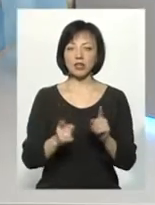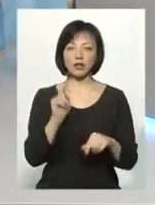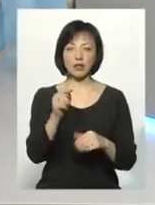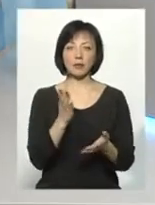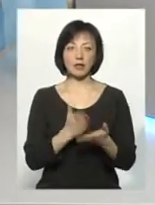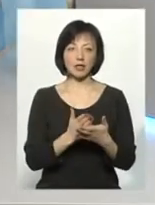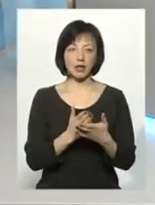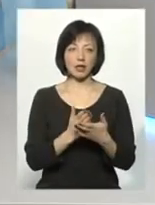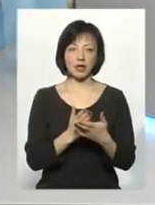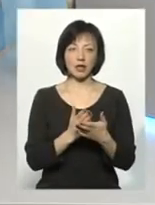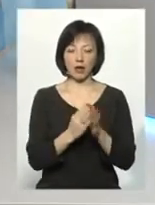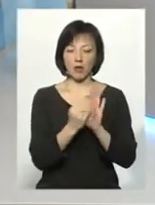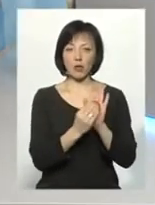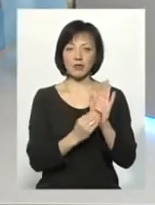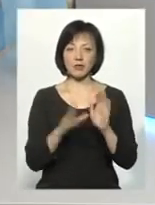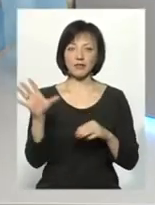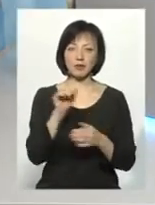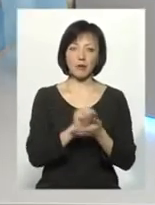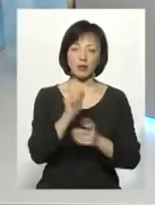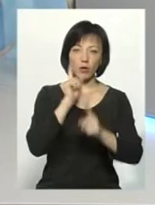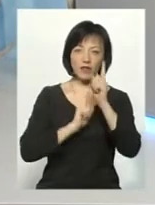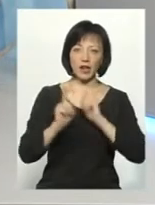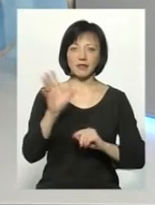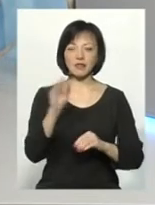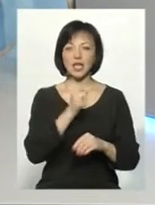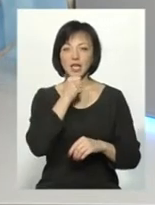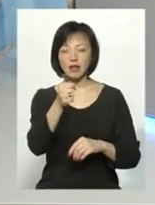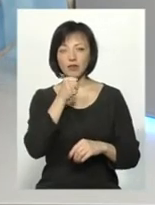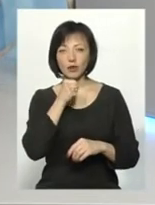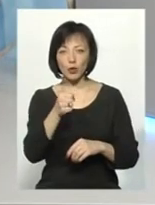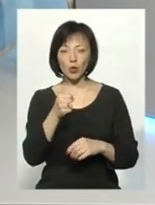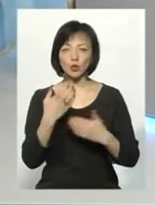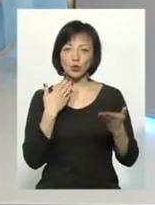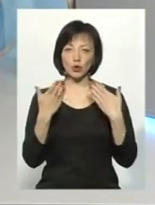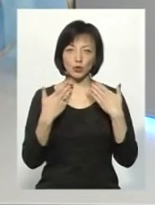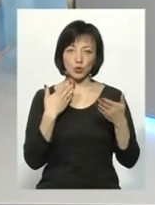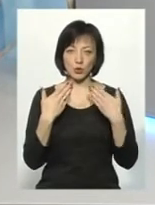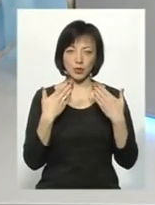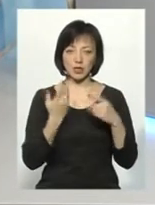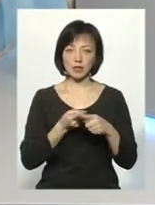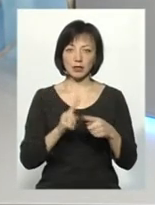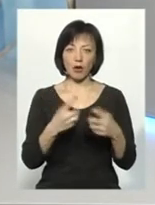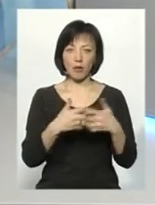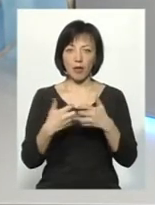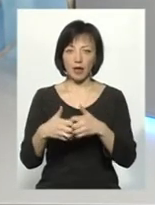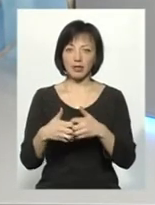посилання на всі прес-конференції, на всі інтерв'ю, які стосуються цього обладнання, інтерв'ю з кращими